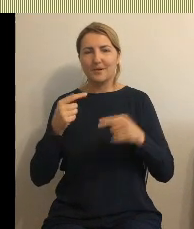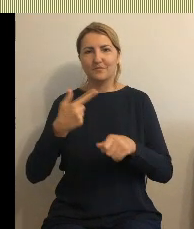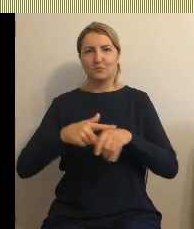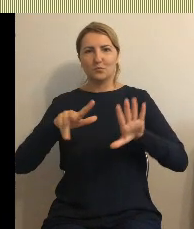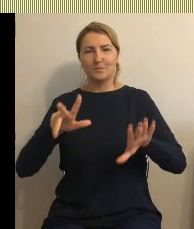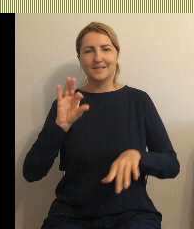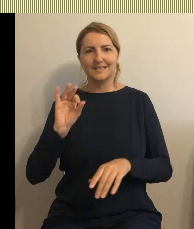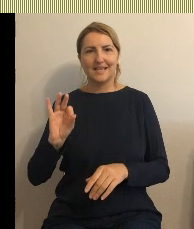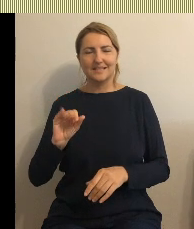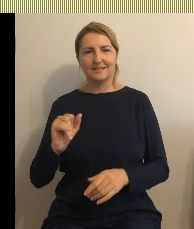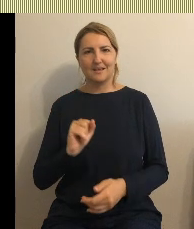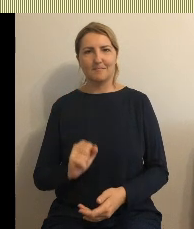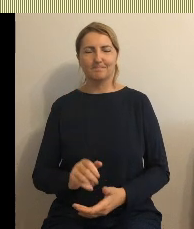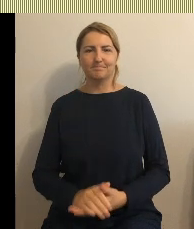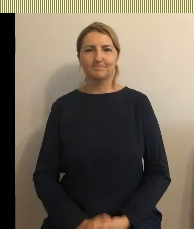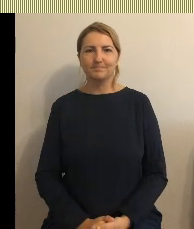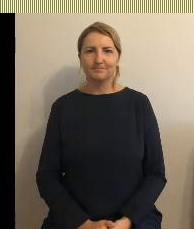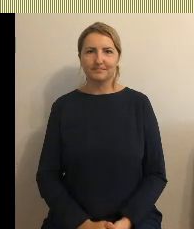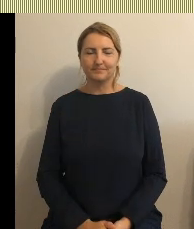gminy Gruta wstrzymał wstrzymał wstrzymał wstrzymał